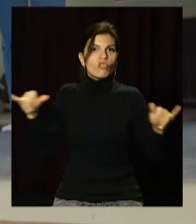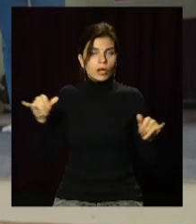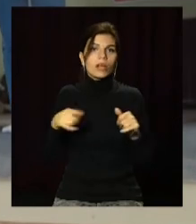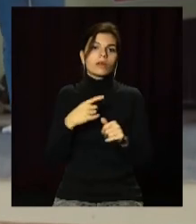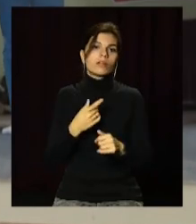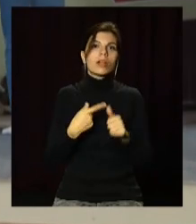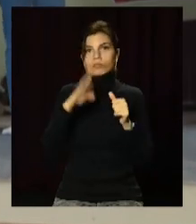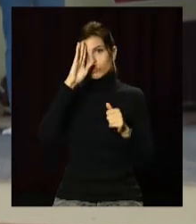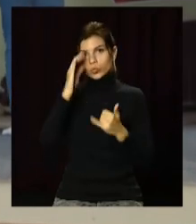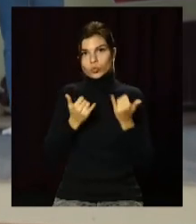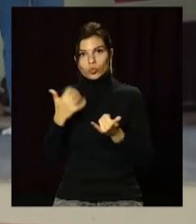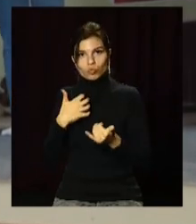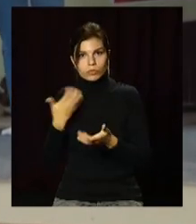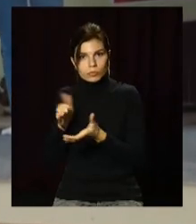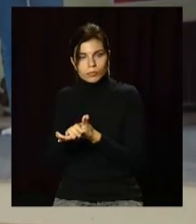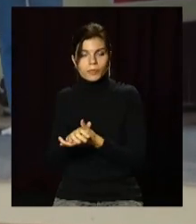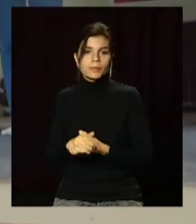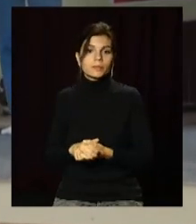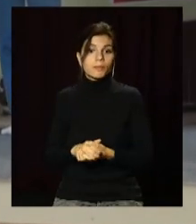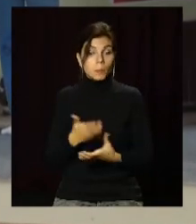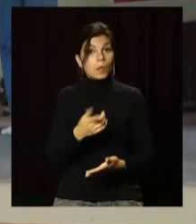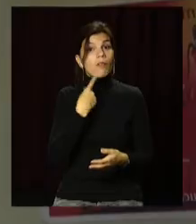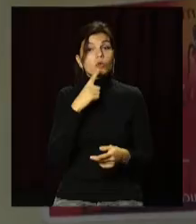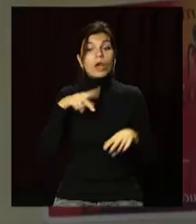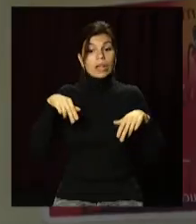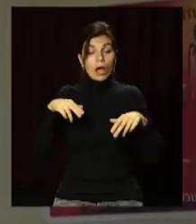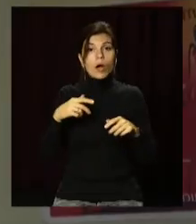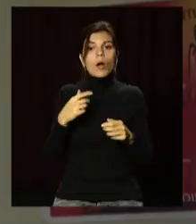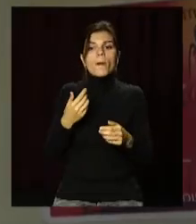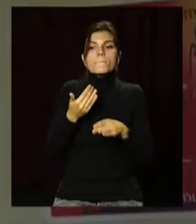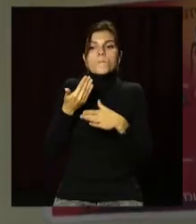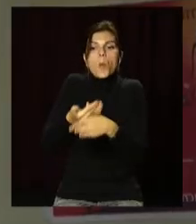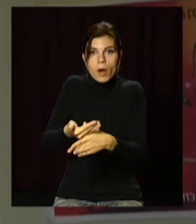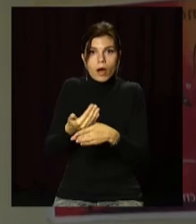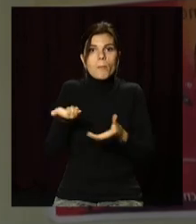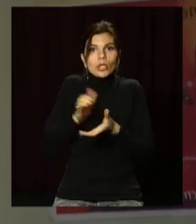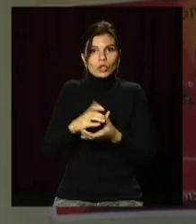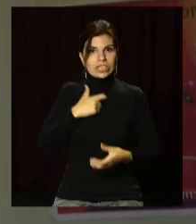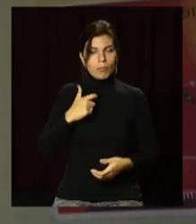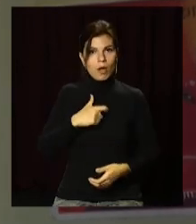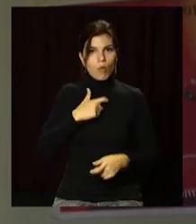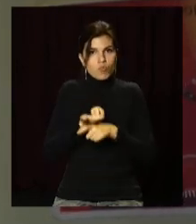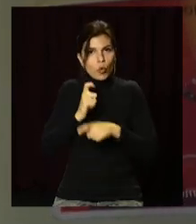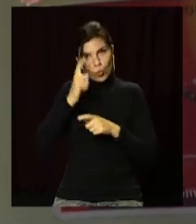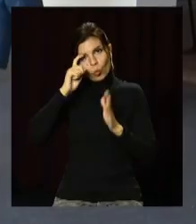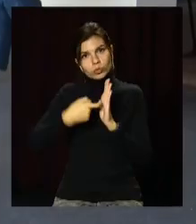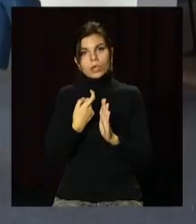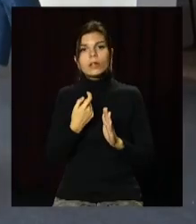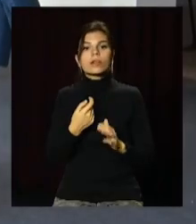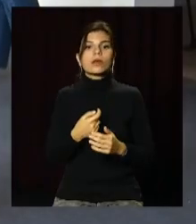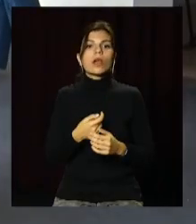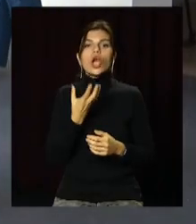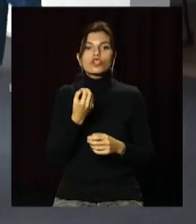Психологи говорять, танець допомагає людині краще себе пізнати та звільнитися від негативних емоцій. А ще цей спосіб